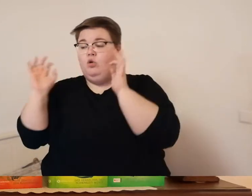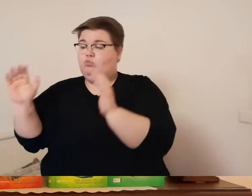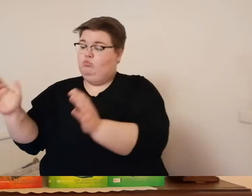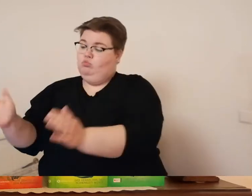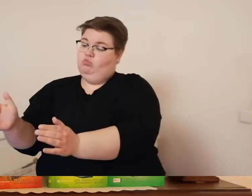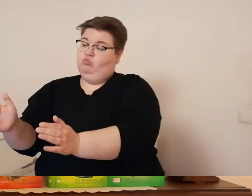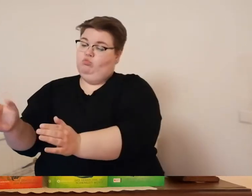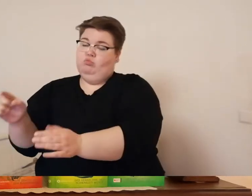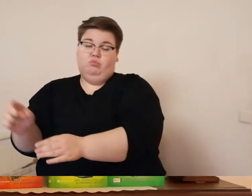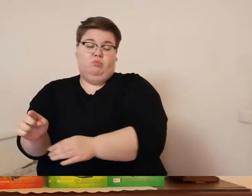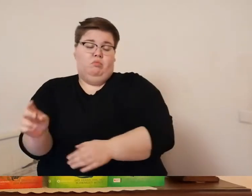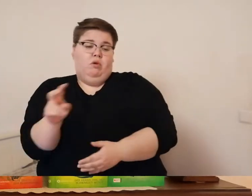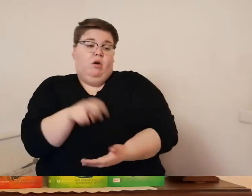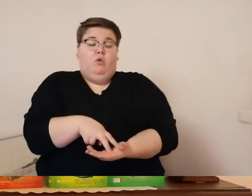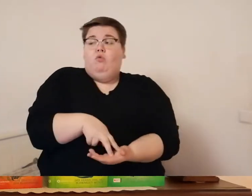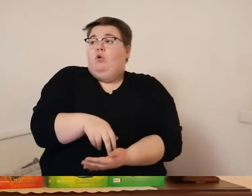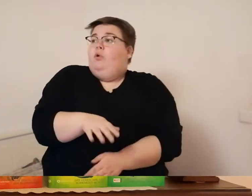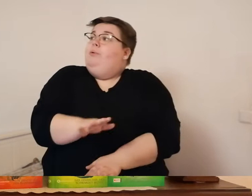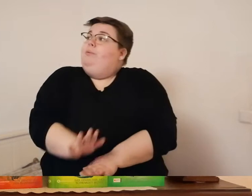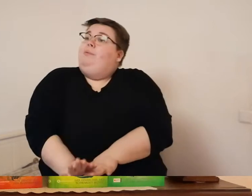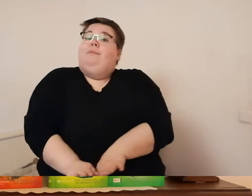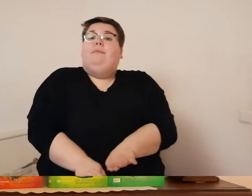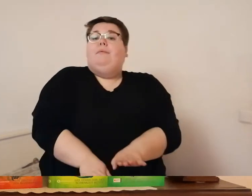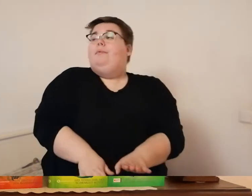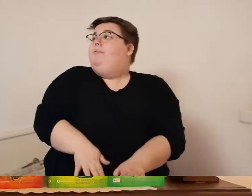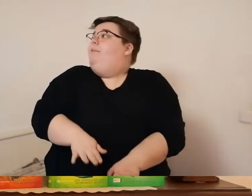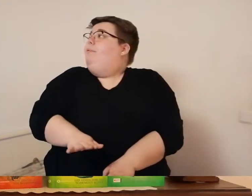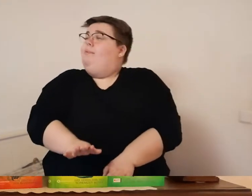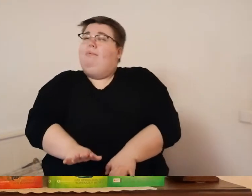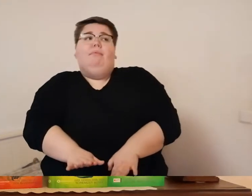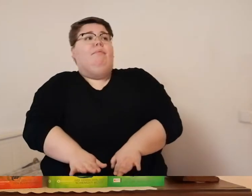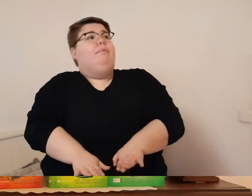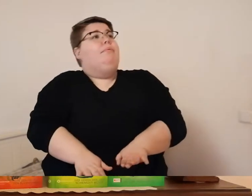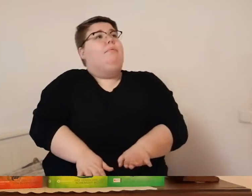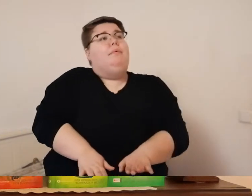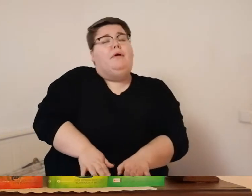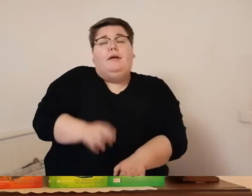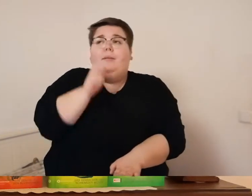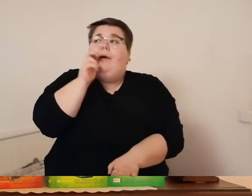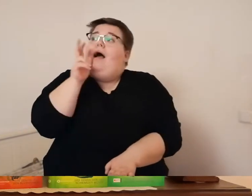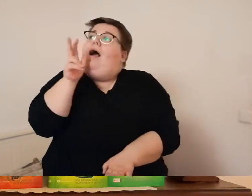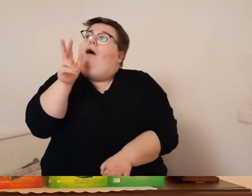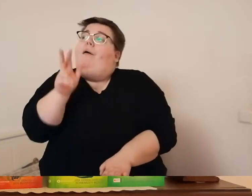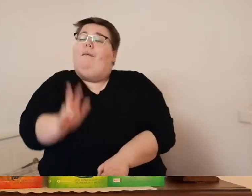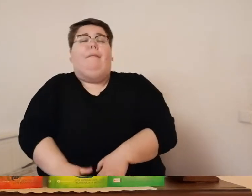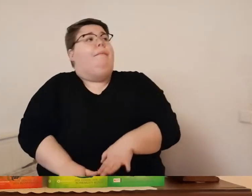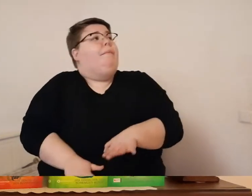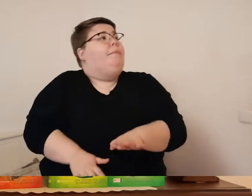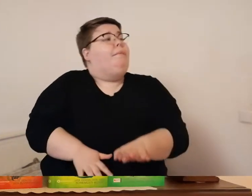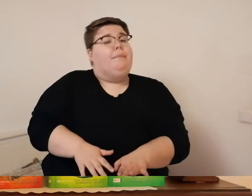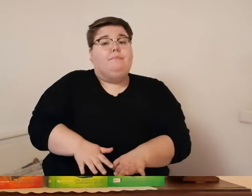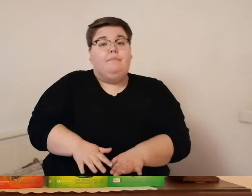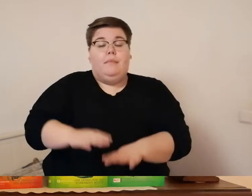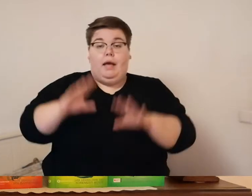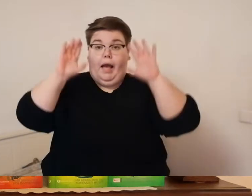hinterläufe sackten ihr weg was sie klagend miauen ließ und nein sie nur rief greta und kam mit katlena